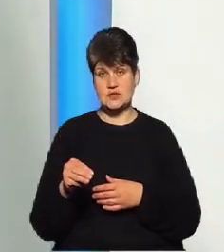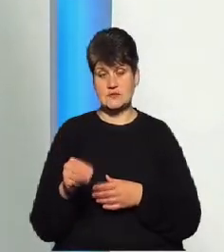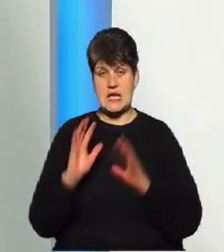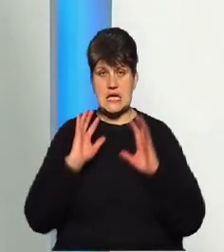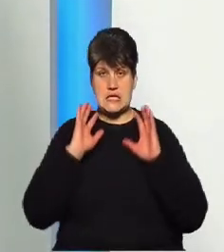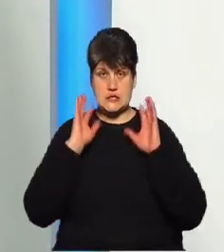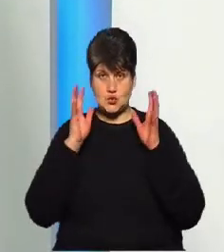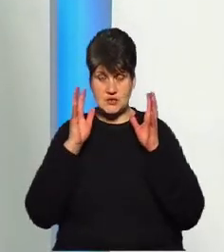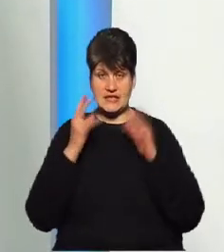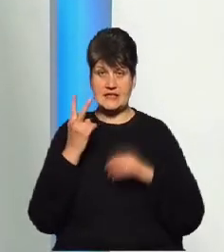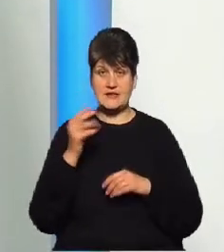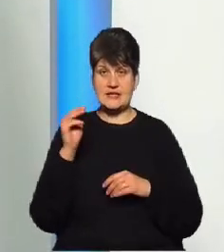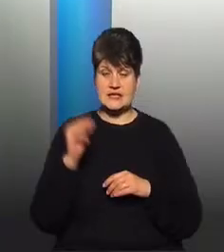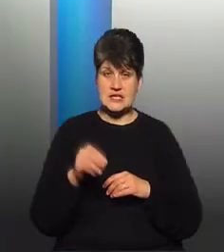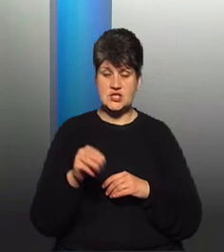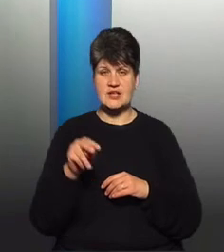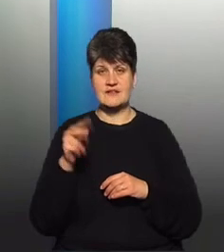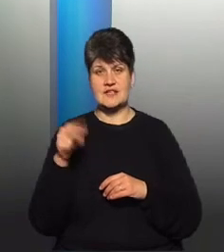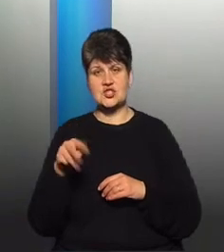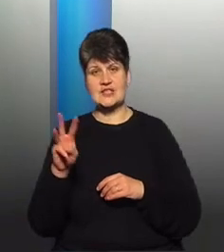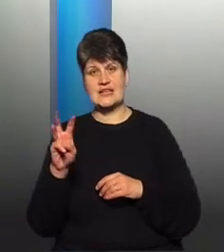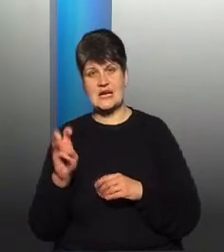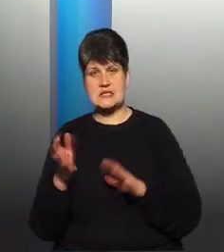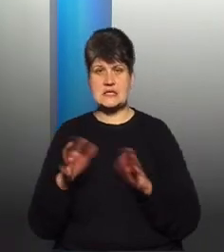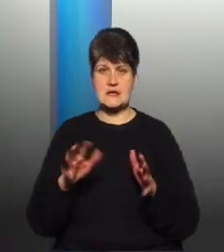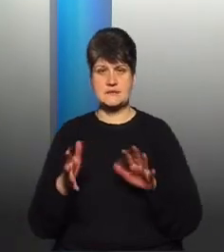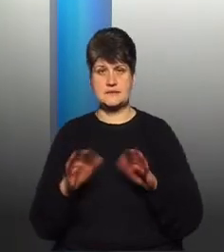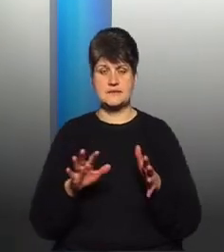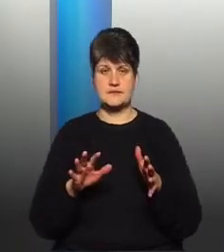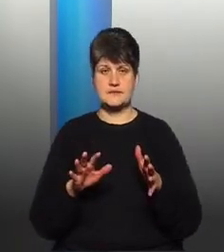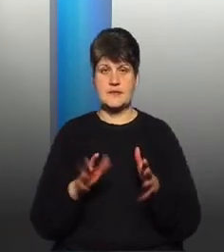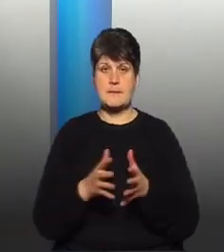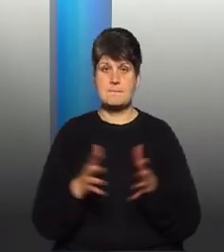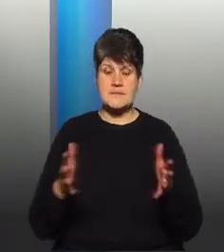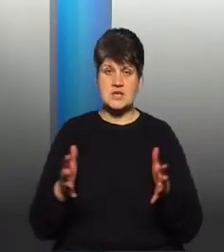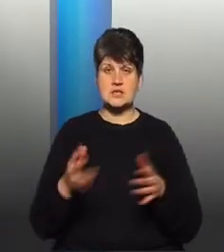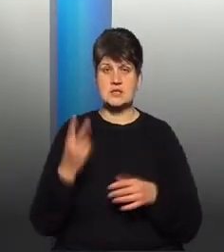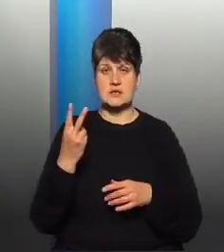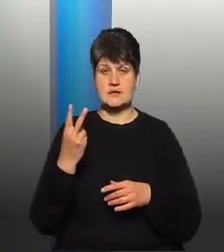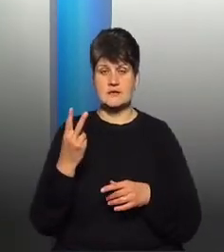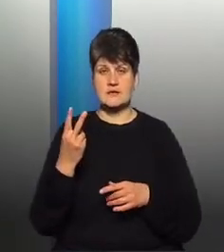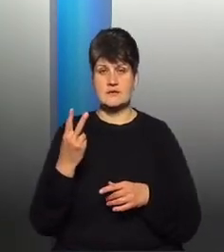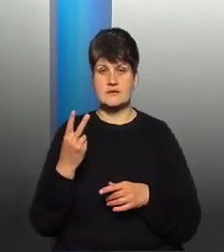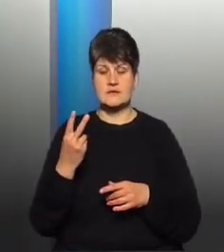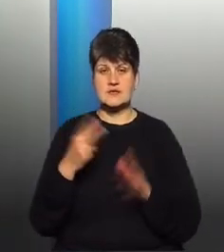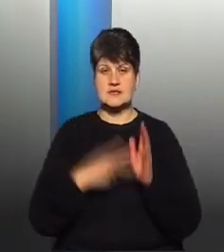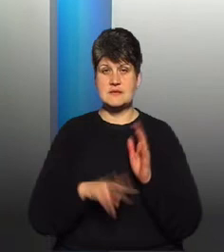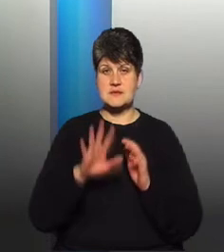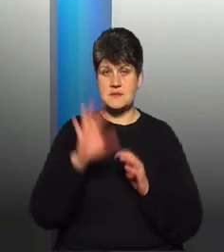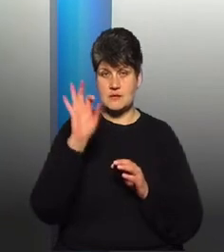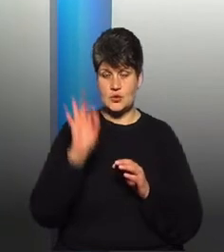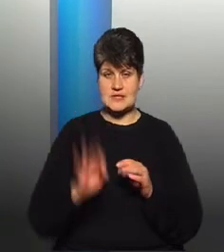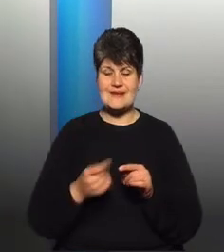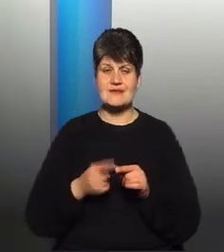тисячі, дві тисячі триста, приблизно в таких межах. Більше двох третин інсульту займають ішемічний інсульт. Саме